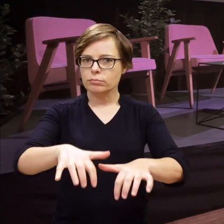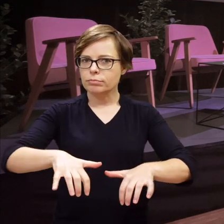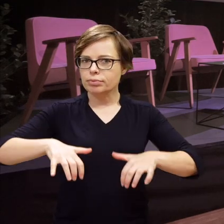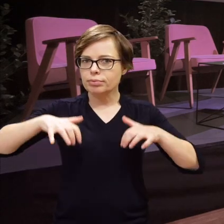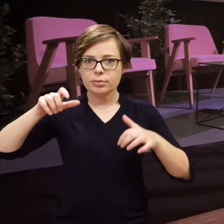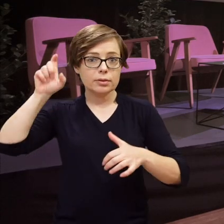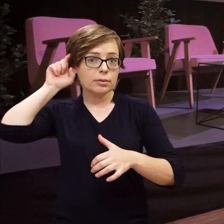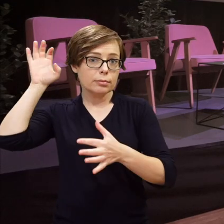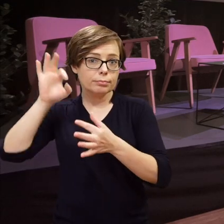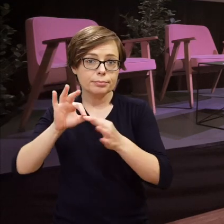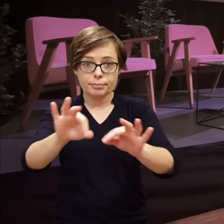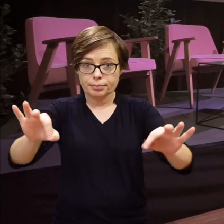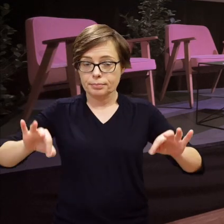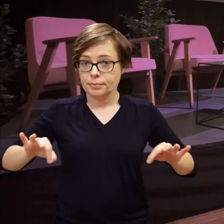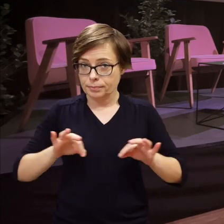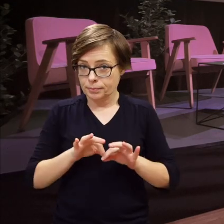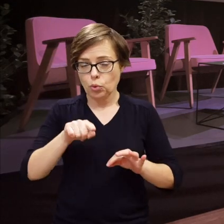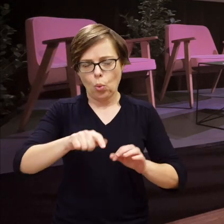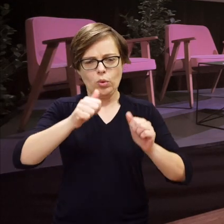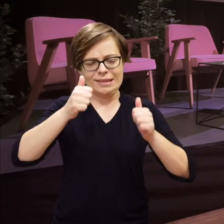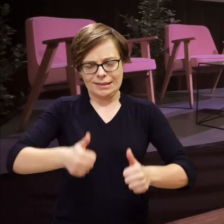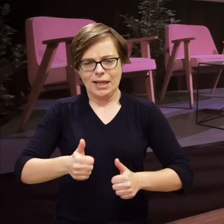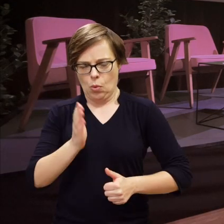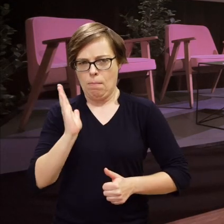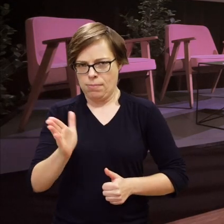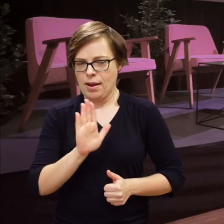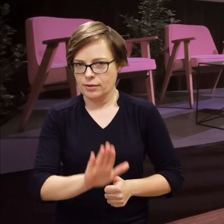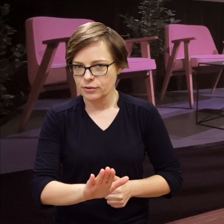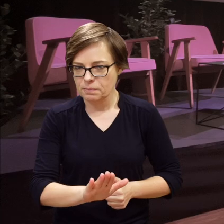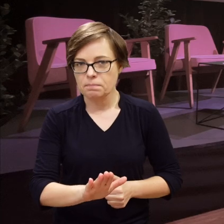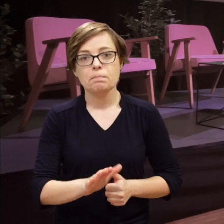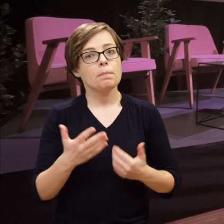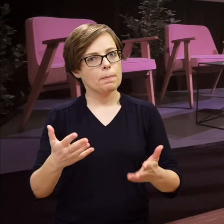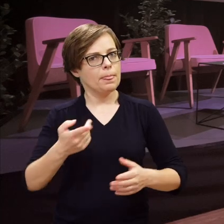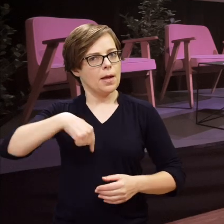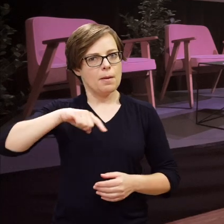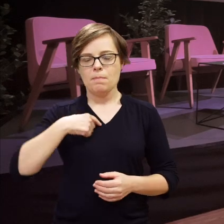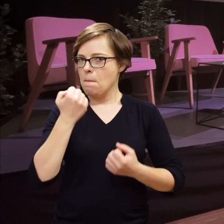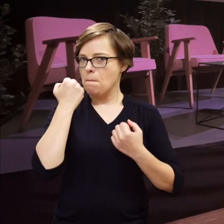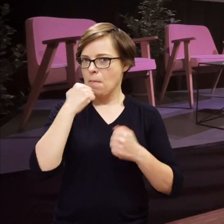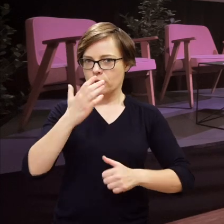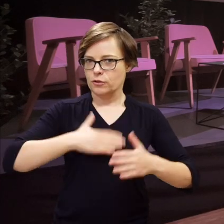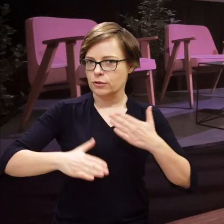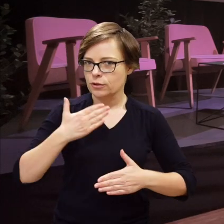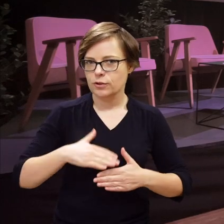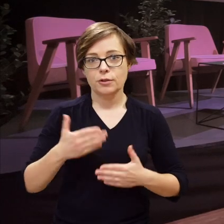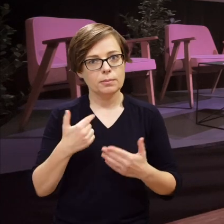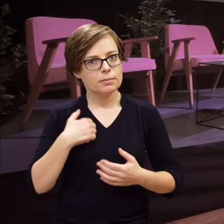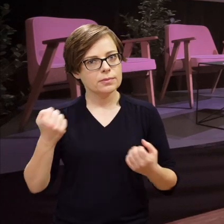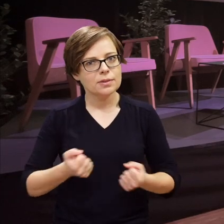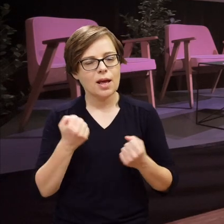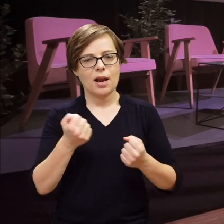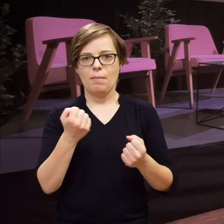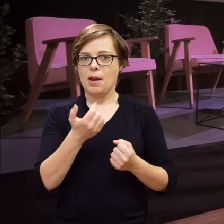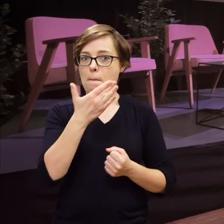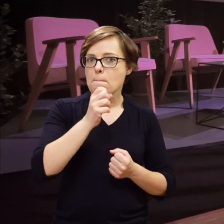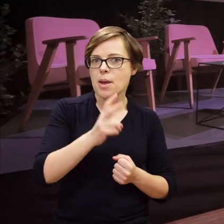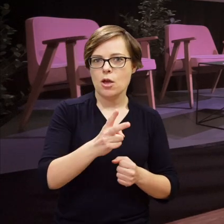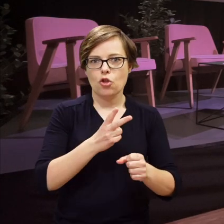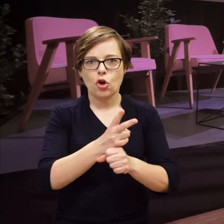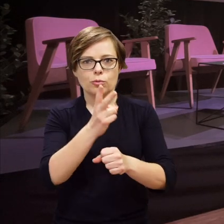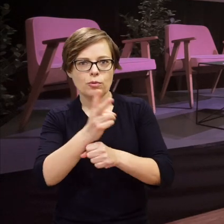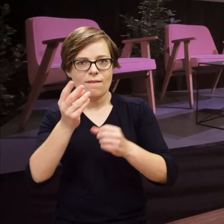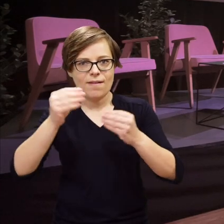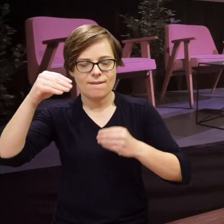indukcyjna, która już na stałe jest rozłożona na całej sali widowiskowej. Bardzo się z tego powodu cieszymy, rozwijamy dostępność w